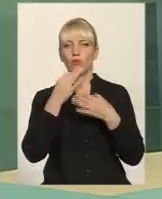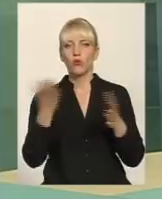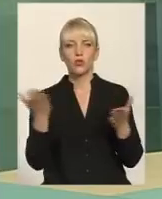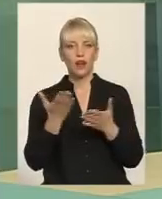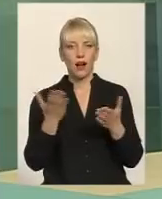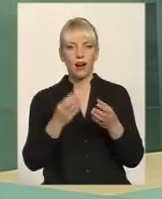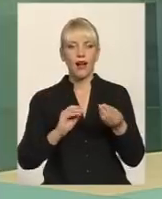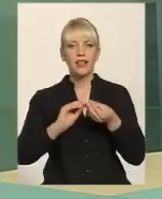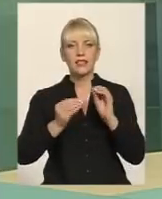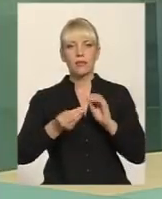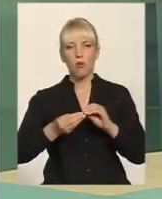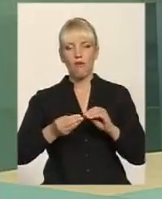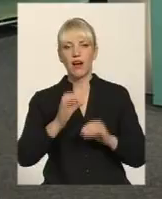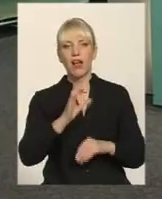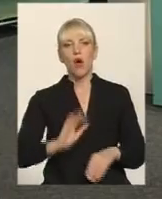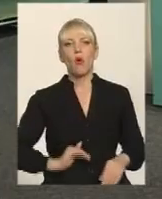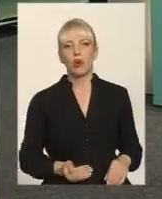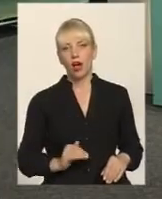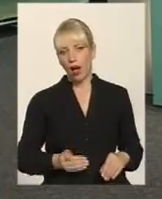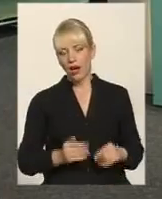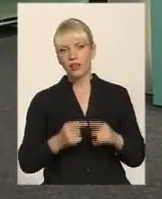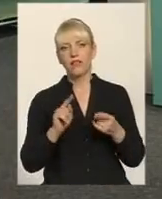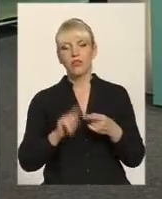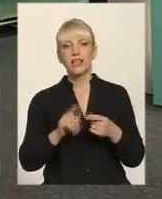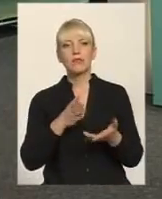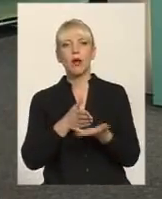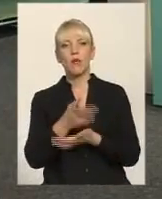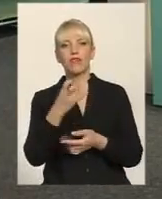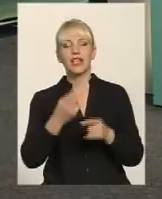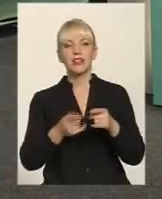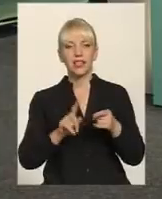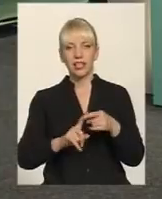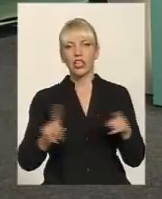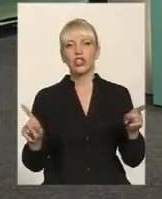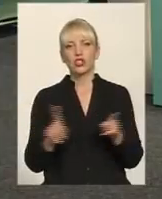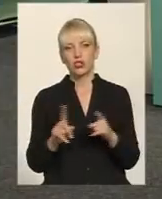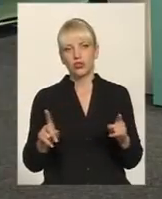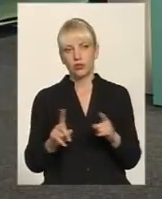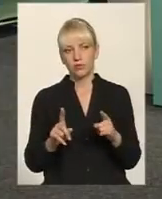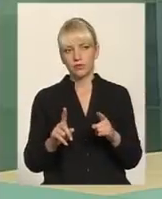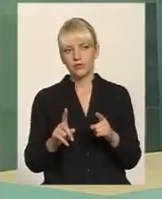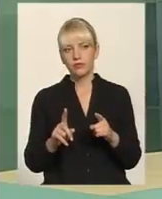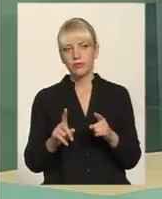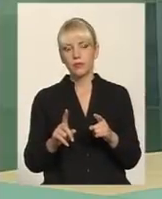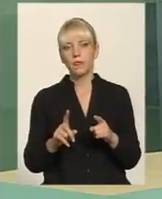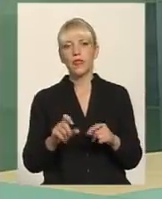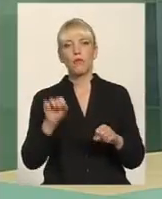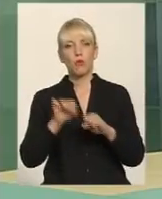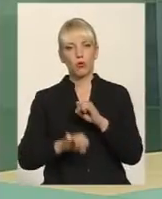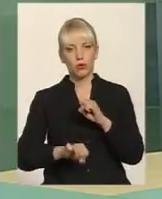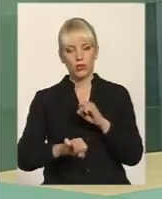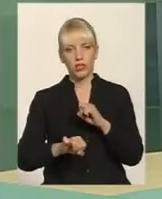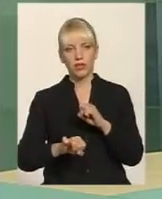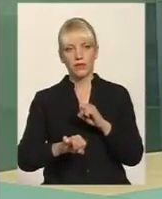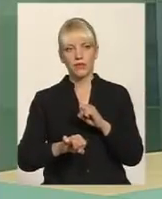спрямована, на мою думку, на те, як побороти ті явища, незворотні, на мою думку, явища, які називаються дуже складним, але